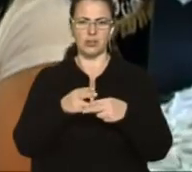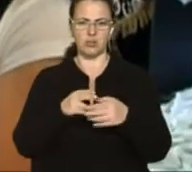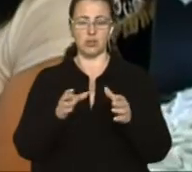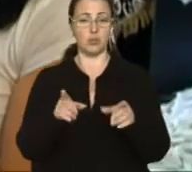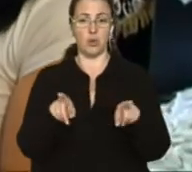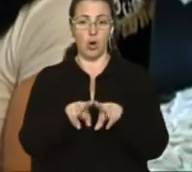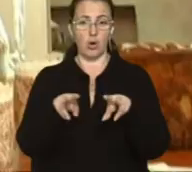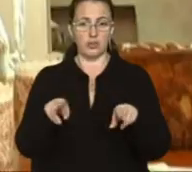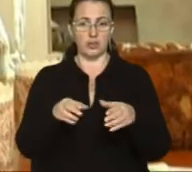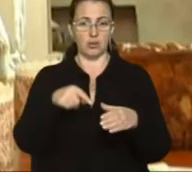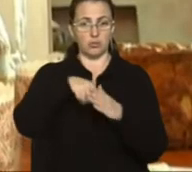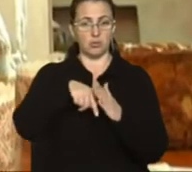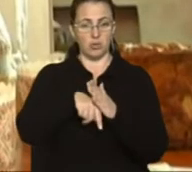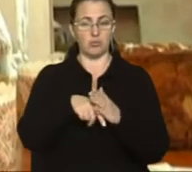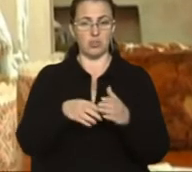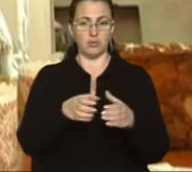були однакові по вмісту.